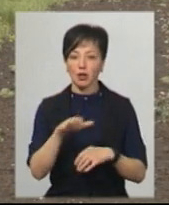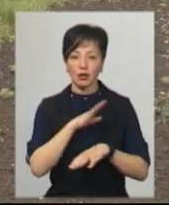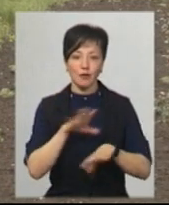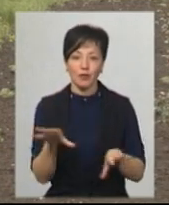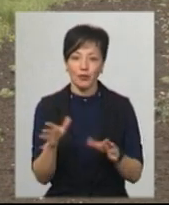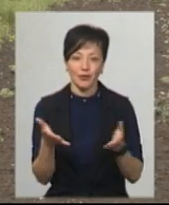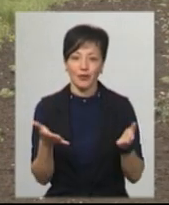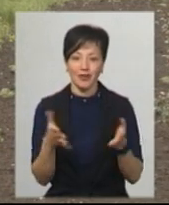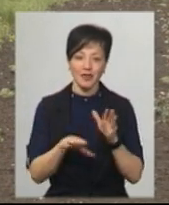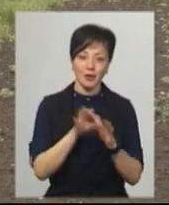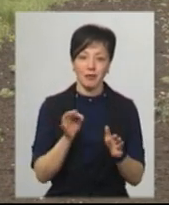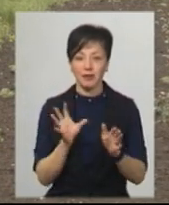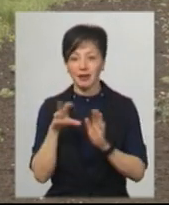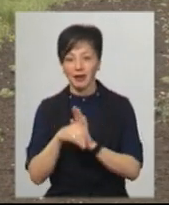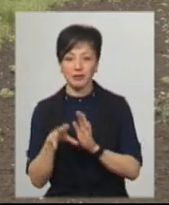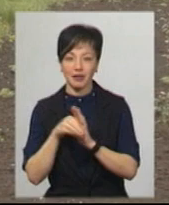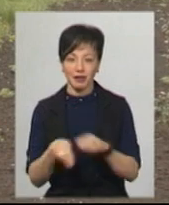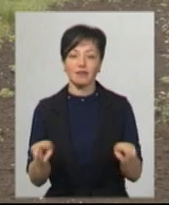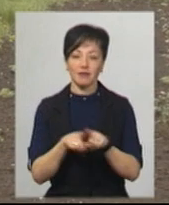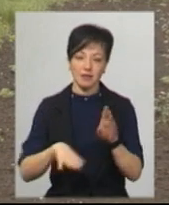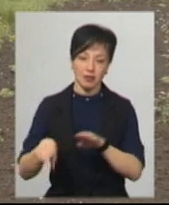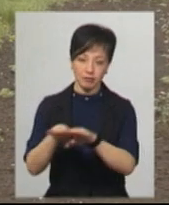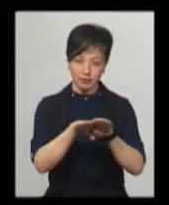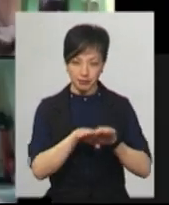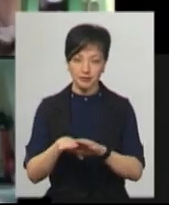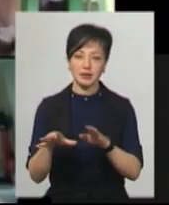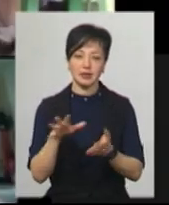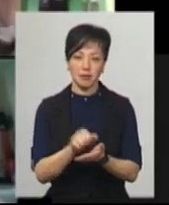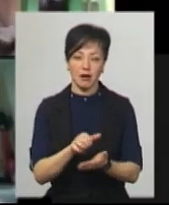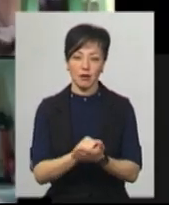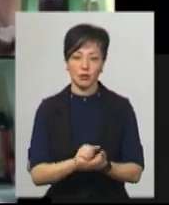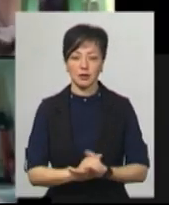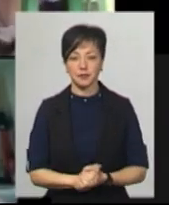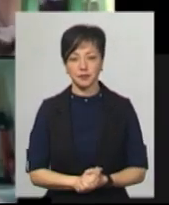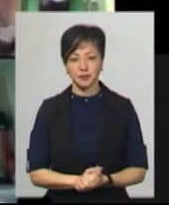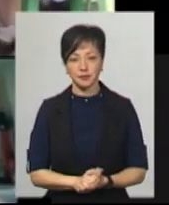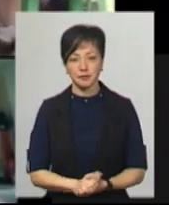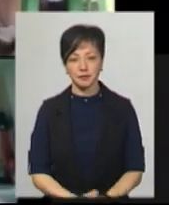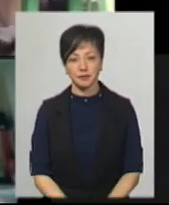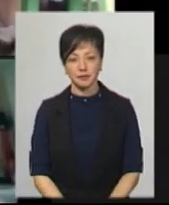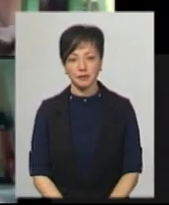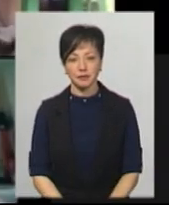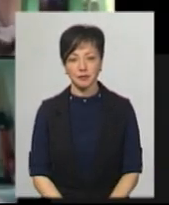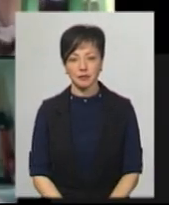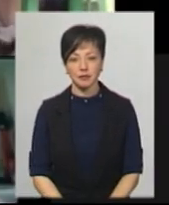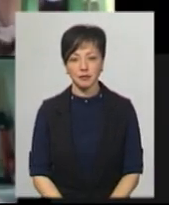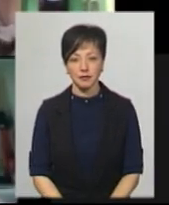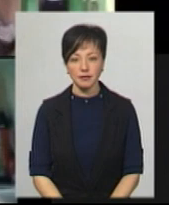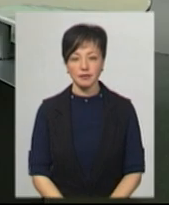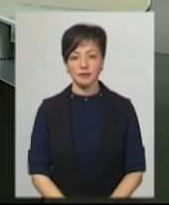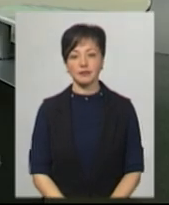вибору, чи приєднатися, чи не приєднатися, вони всі є і всі займаються. Валерія Ковальчук, Віктор Кривий, новини на Суспільному, Хмельницький.